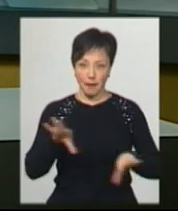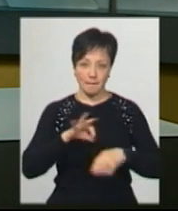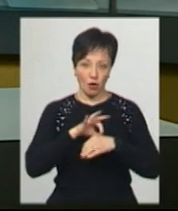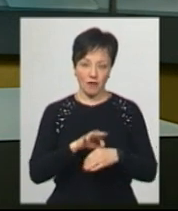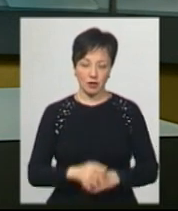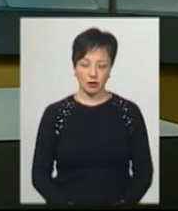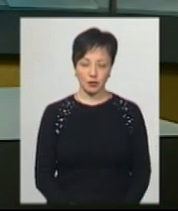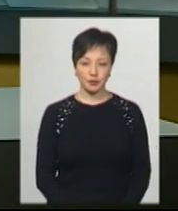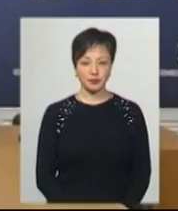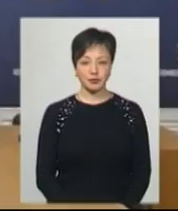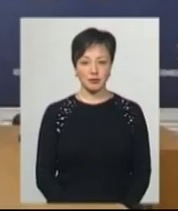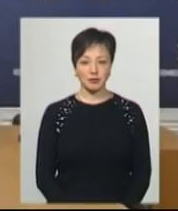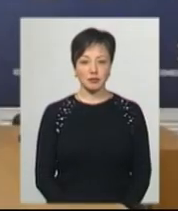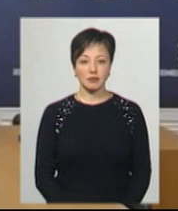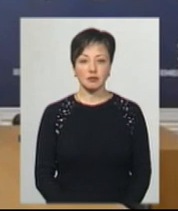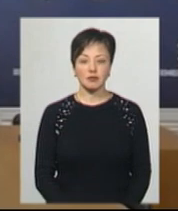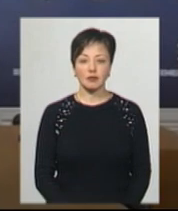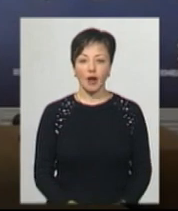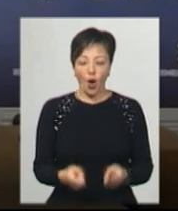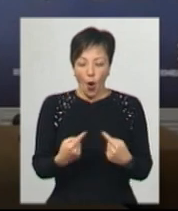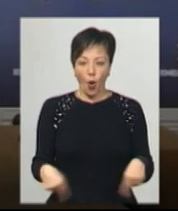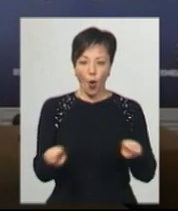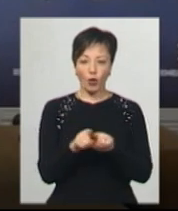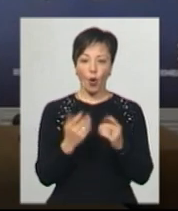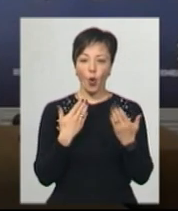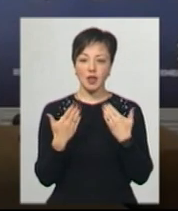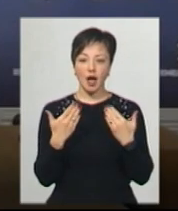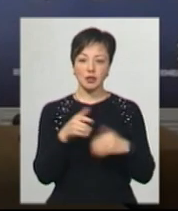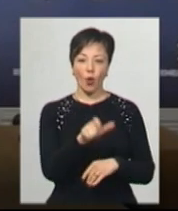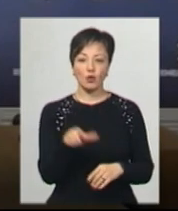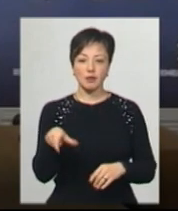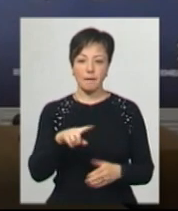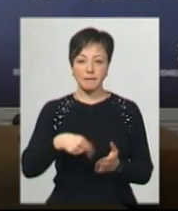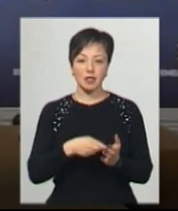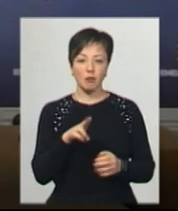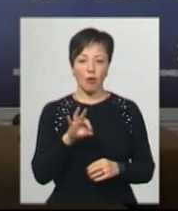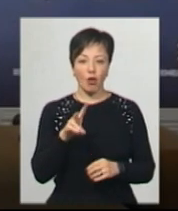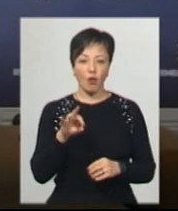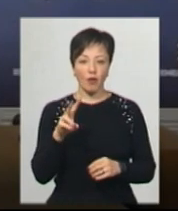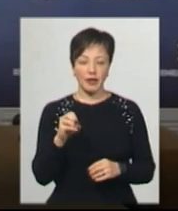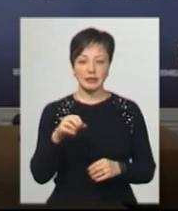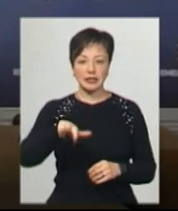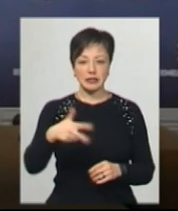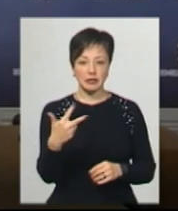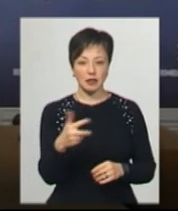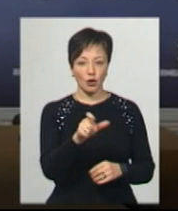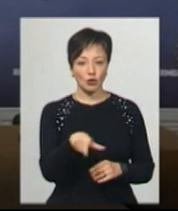додав посадовець. Коло контактних осіб зараз в Полонному це 33 особи,